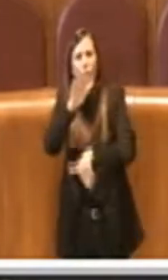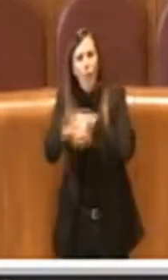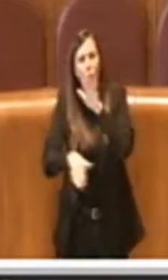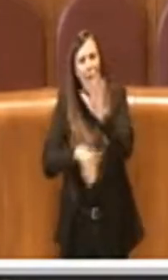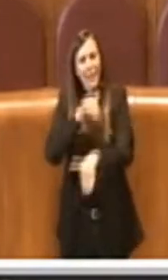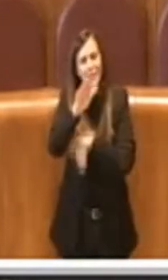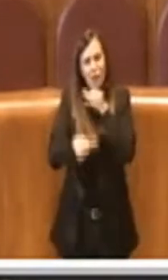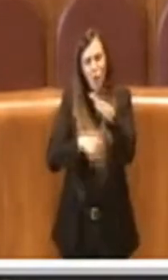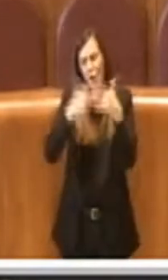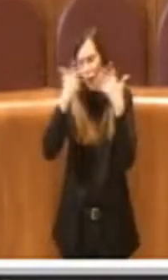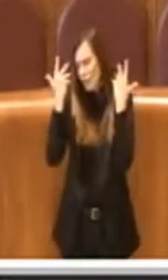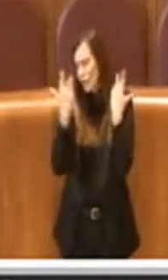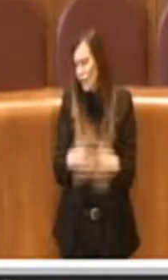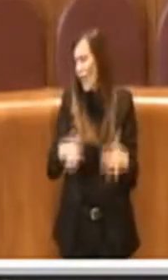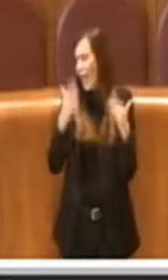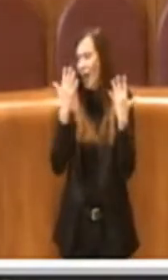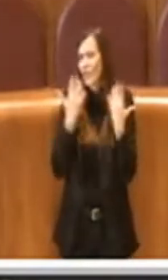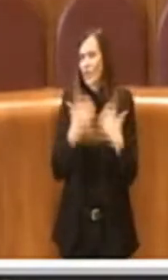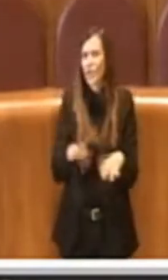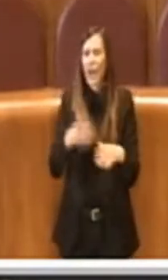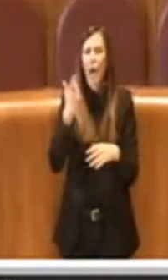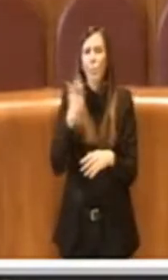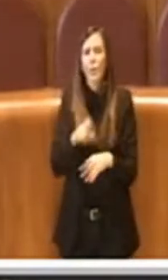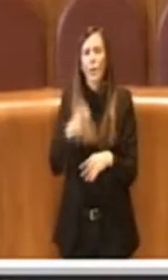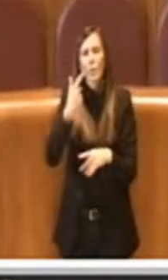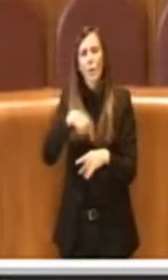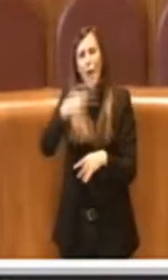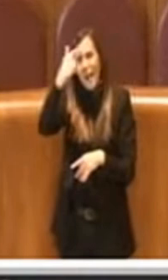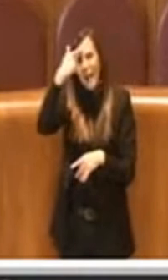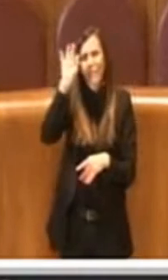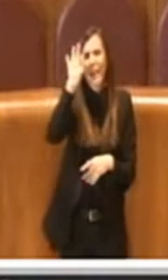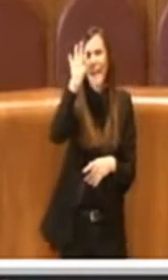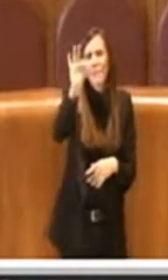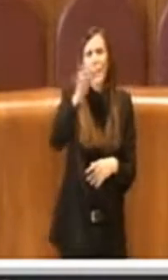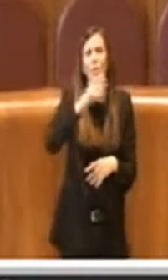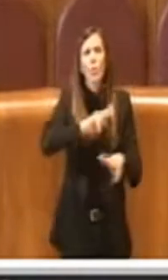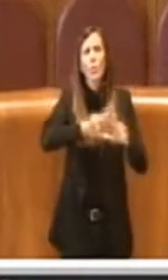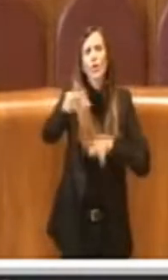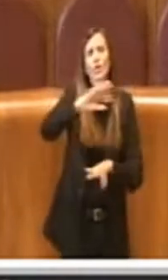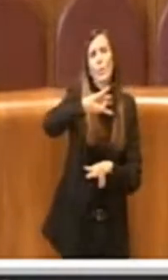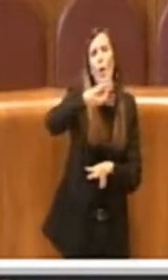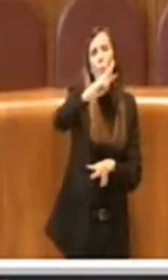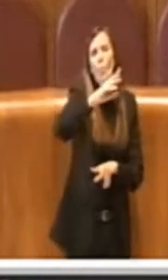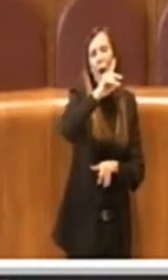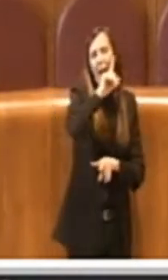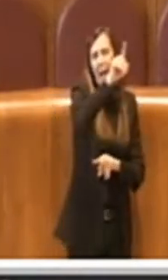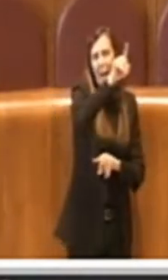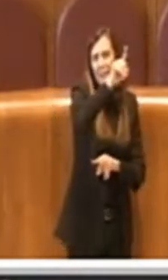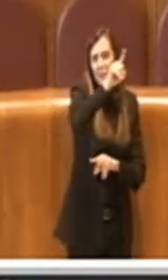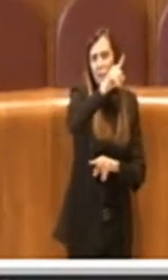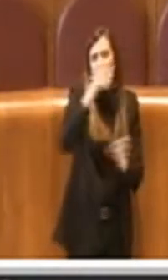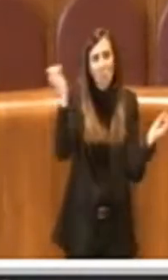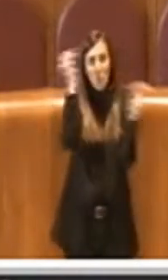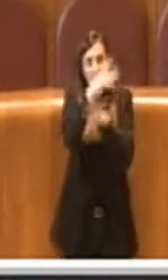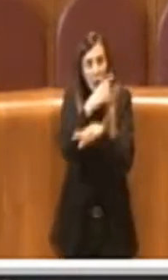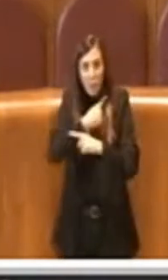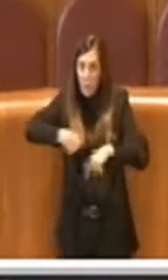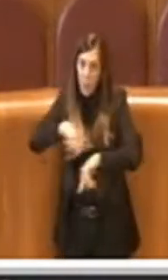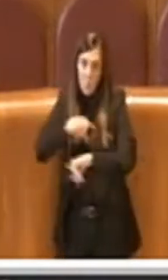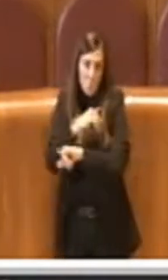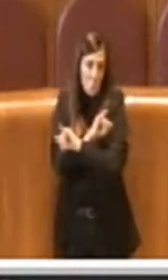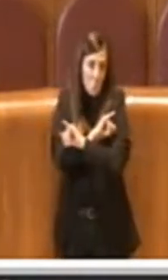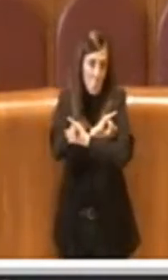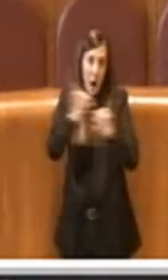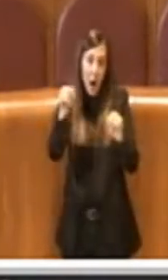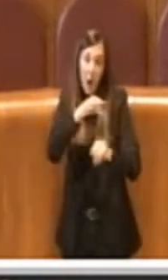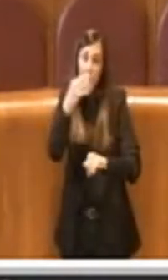per dire che anche per quanto concerne il quarto municipio insomma non è stato mai dimenticato, è stato sempre